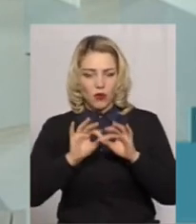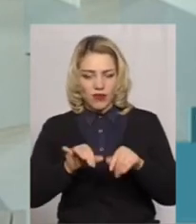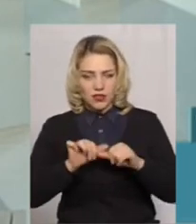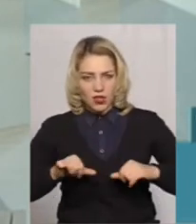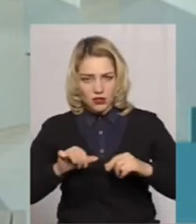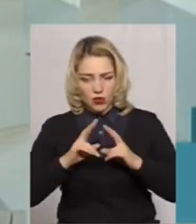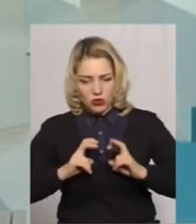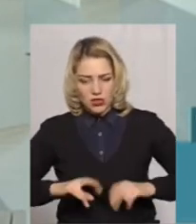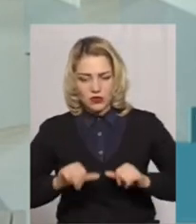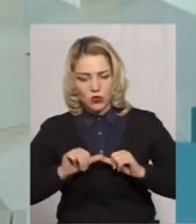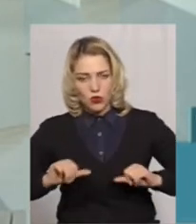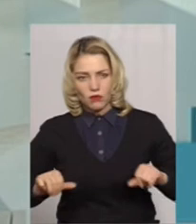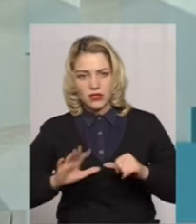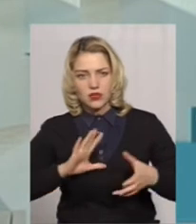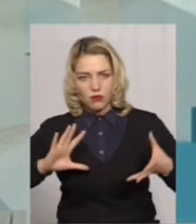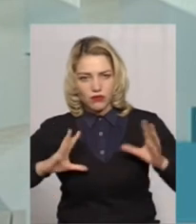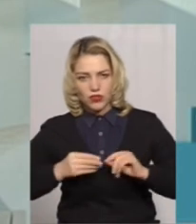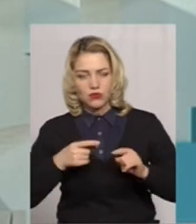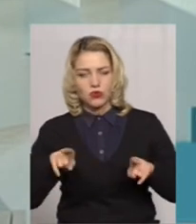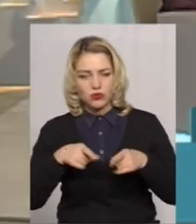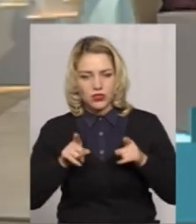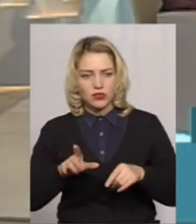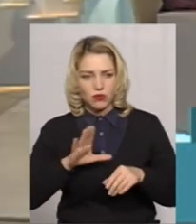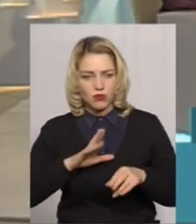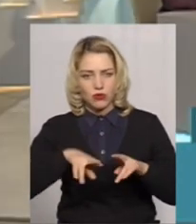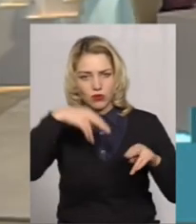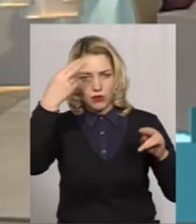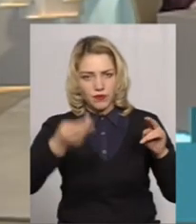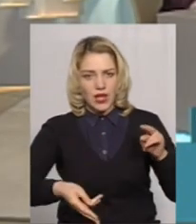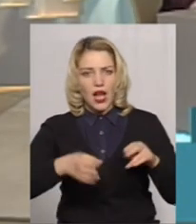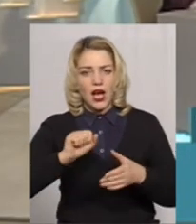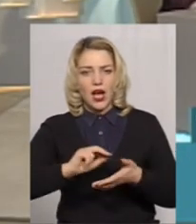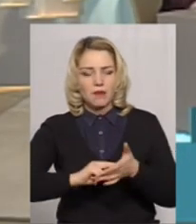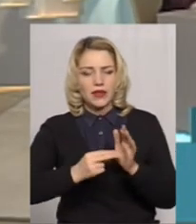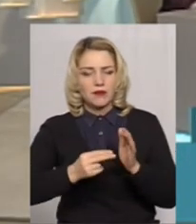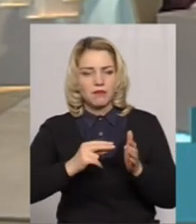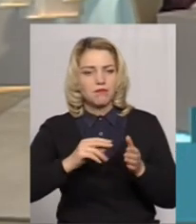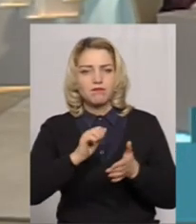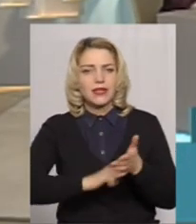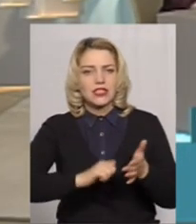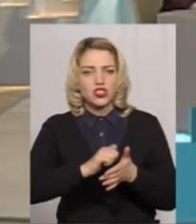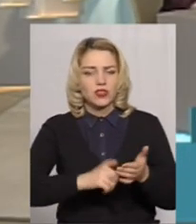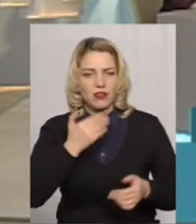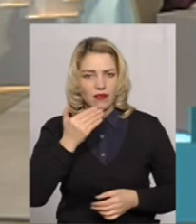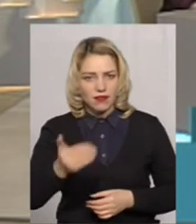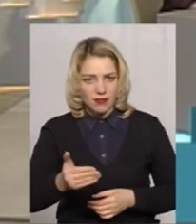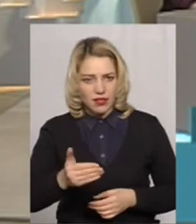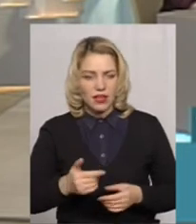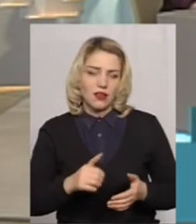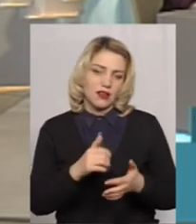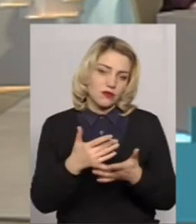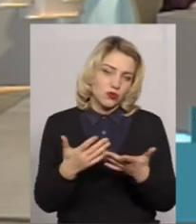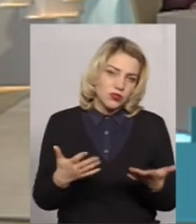комісія прийшла до висновку, що дійсно мало місце падіння з висоти. А яка причина решти летальних випадків? Ну,